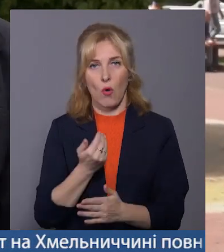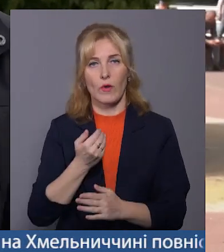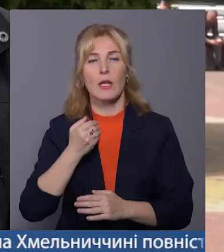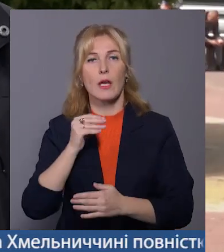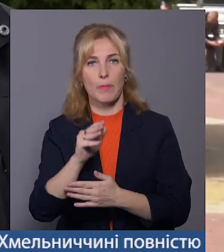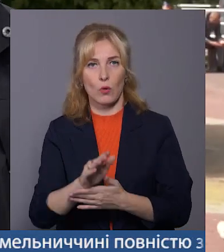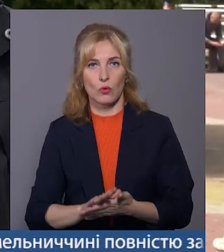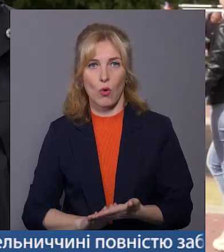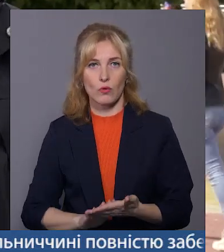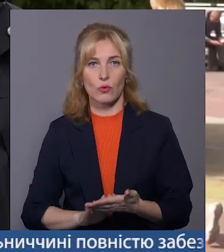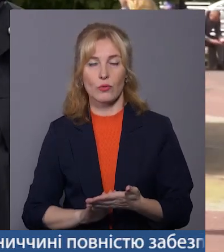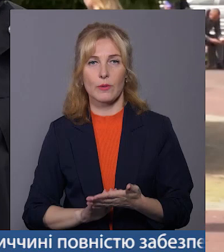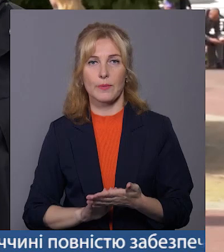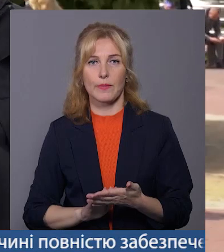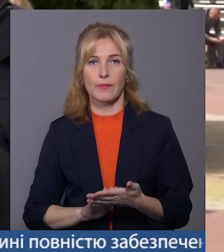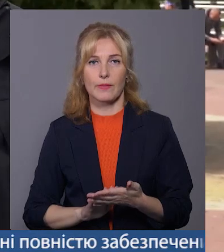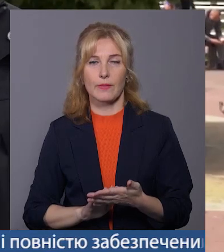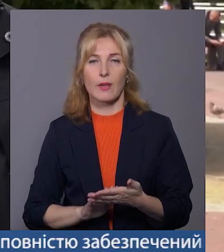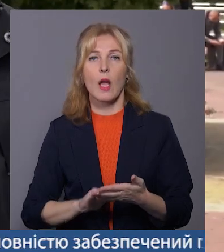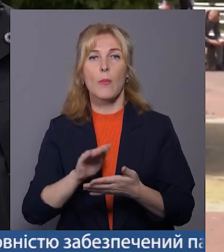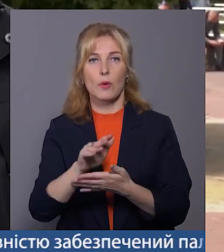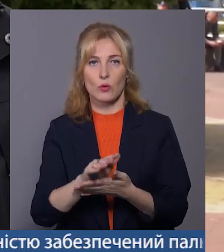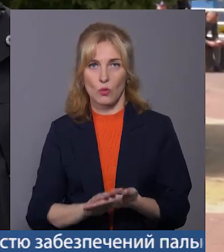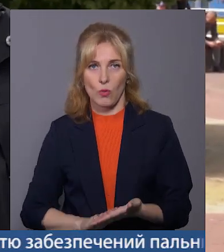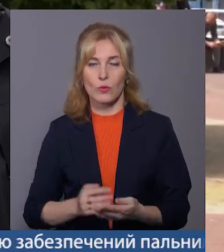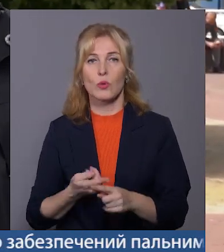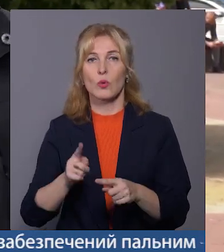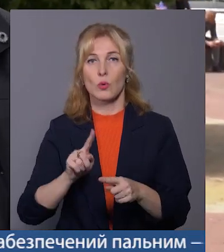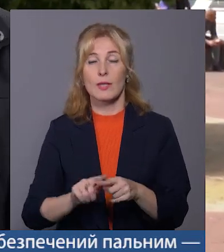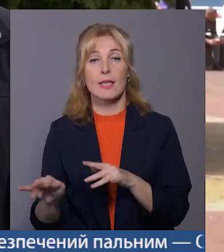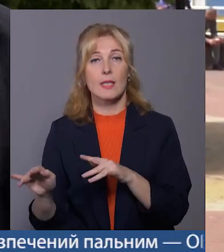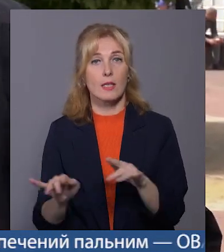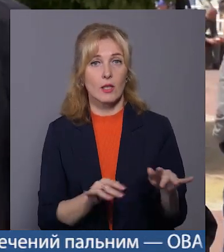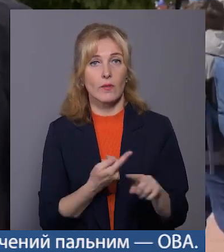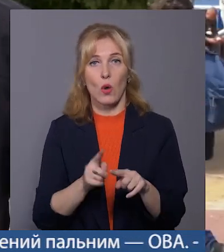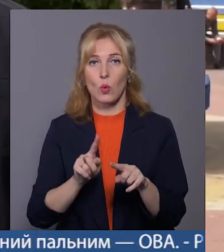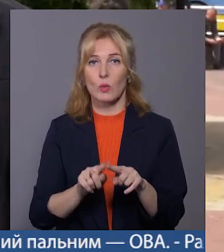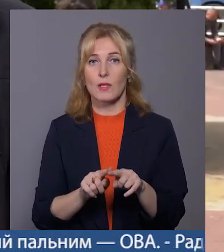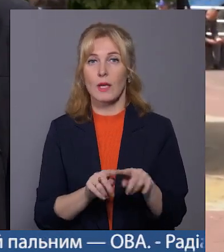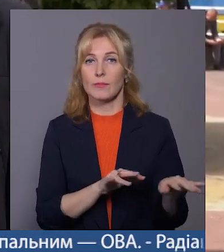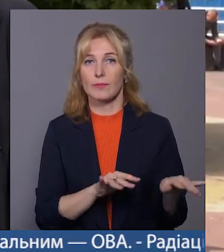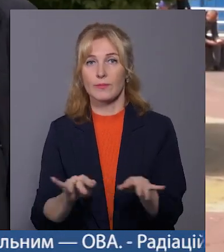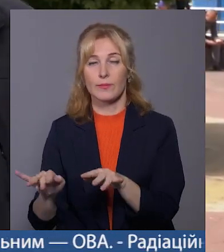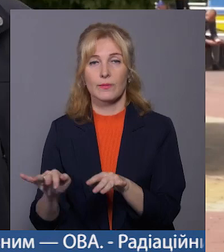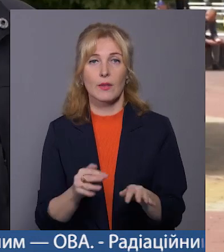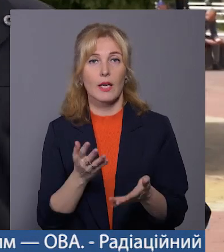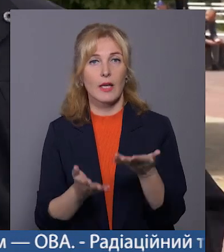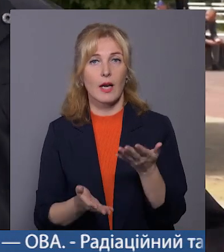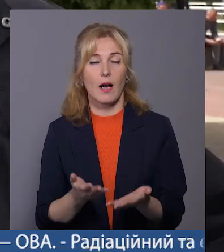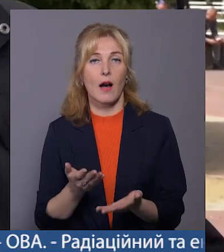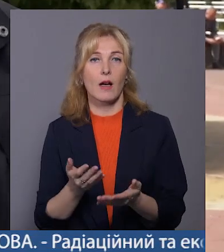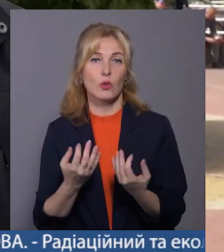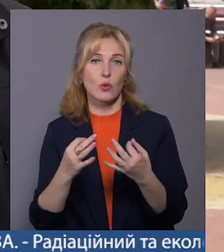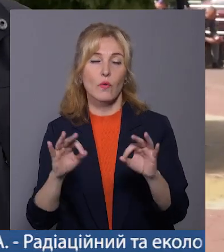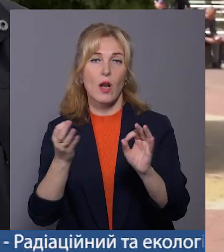продовжують це дійство, цей перформанс, цю метафору, яка дозволяє